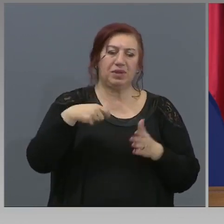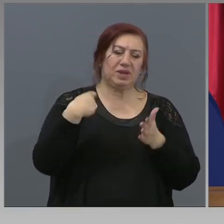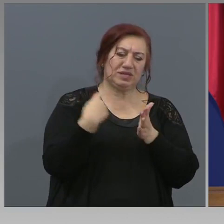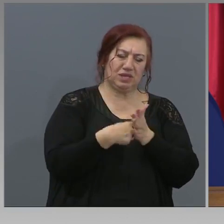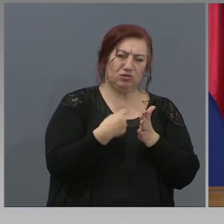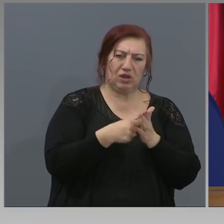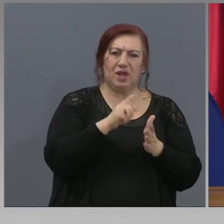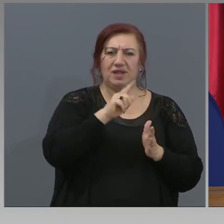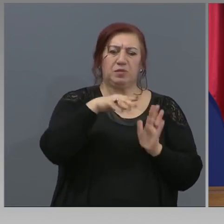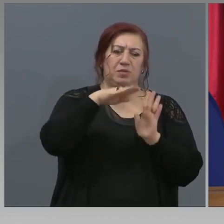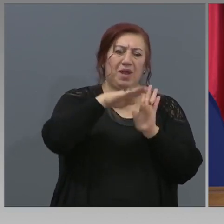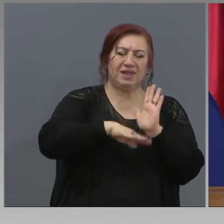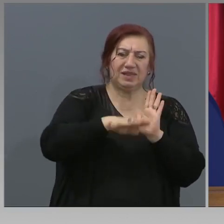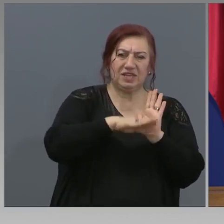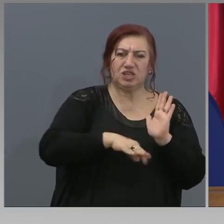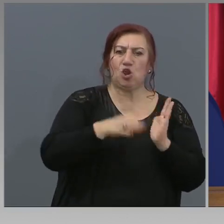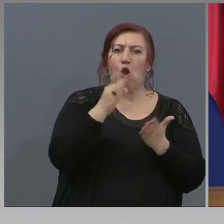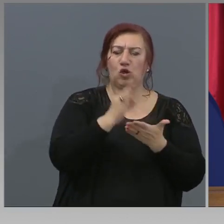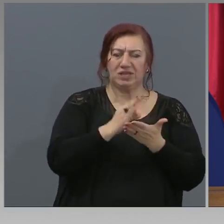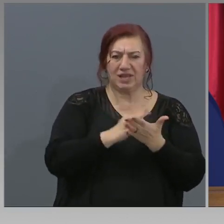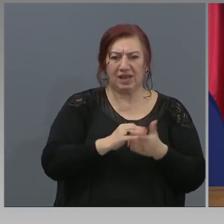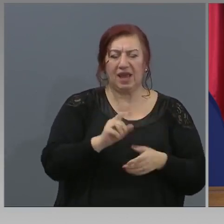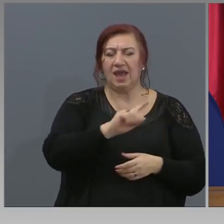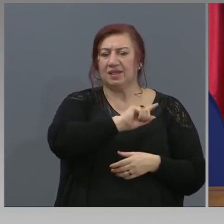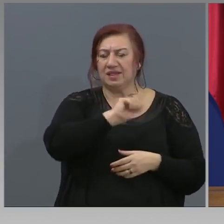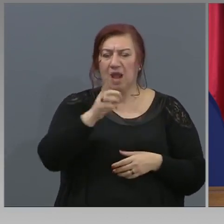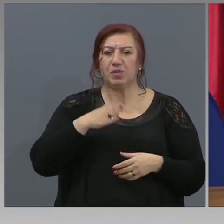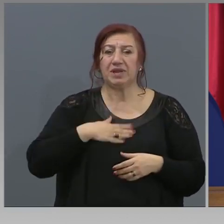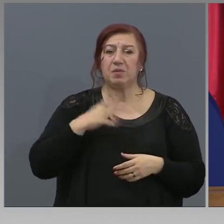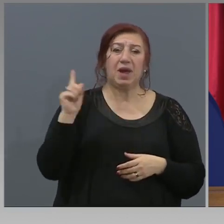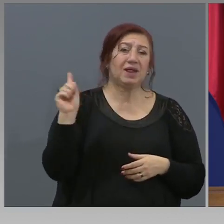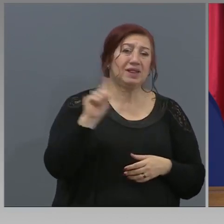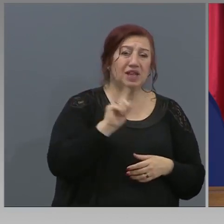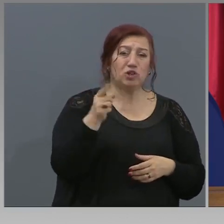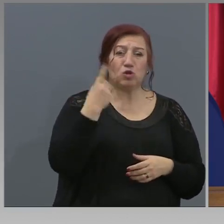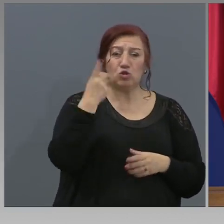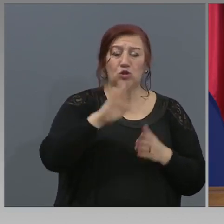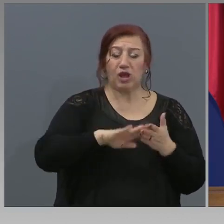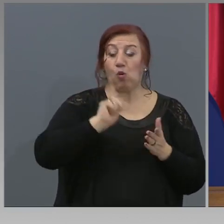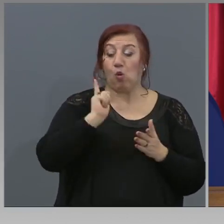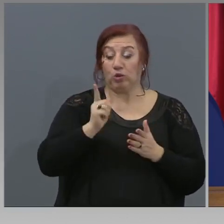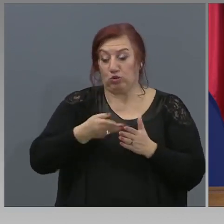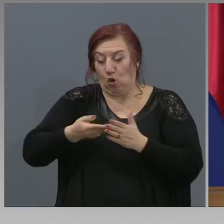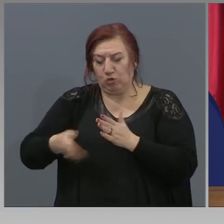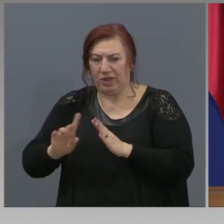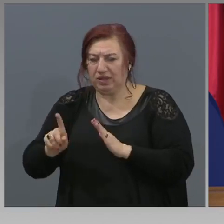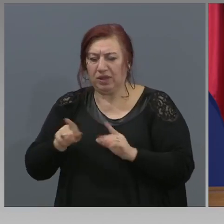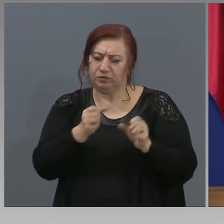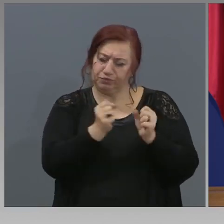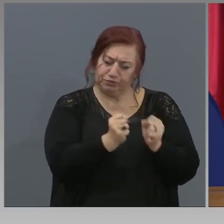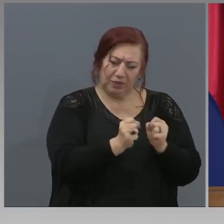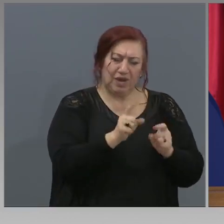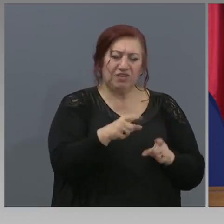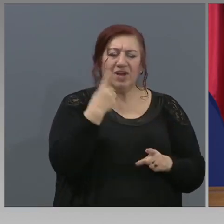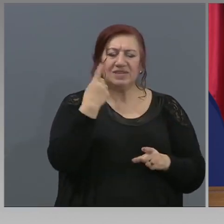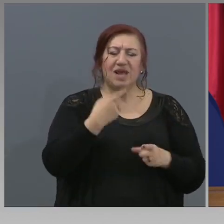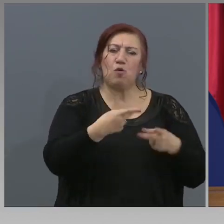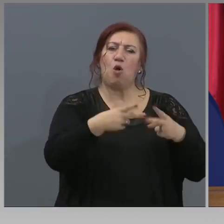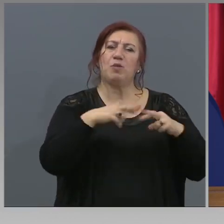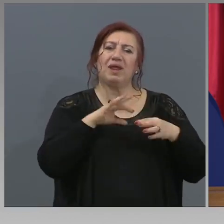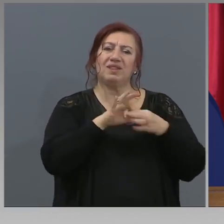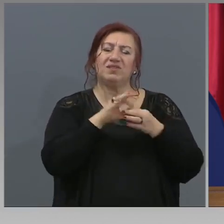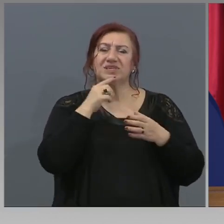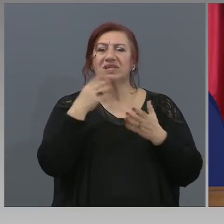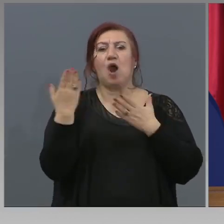оценки, нито едно дете няма да отпадне, ако има ниска оценка от това външно оценяване. То единствено и само за обратна връзка. Най-вече на училищата